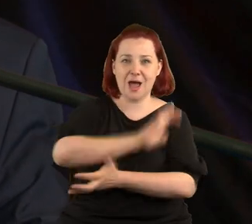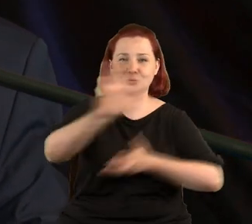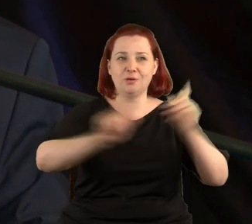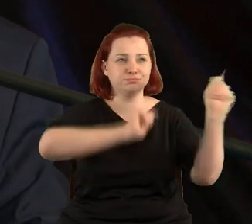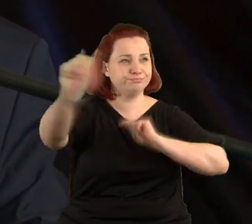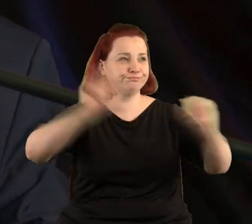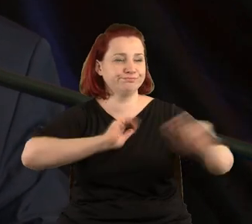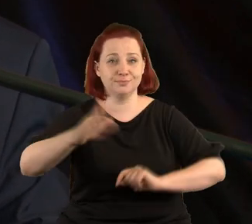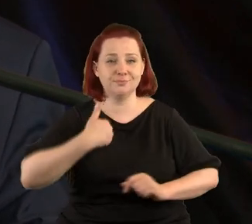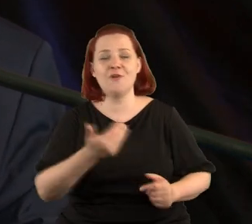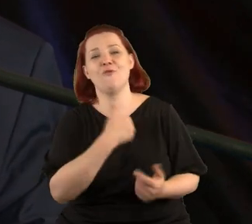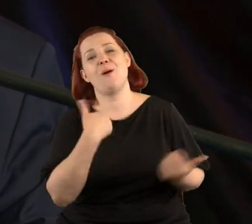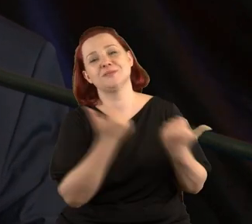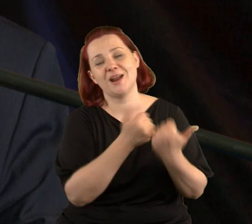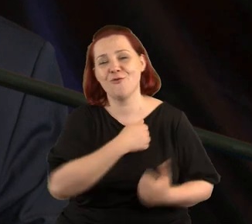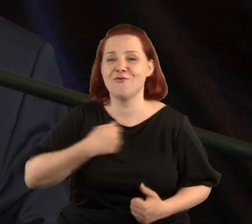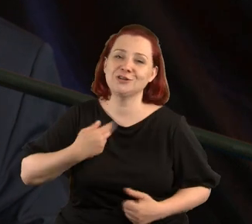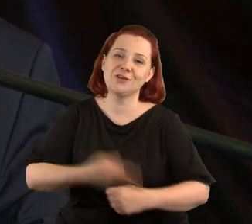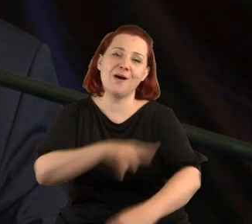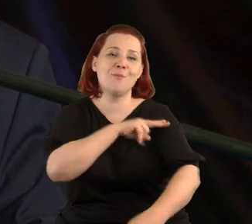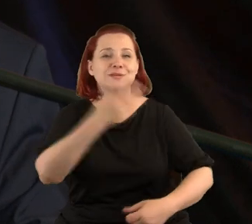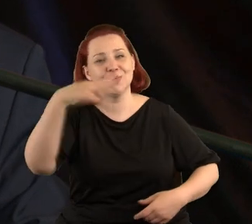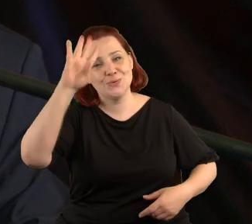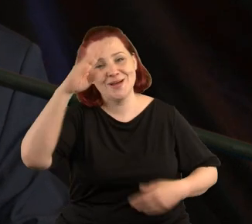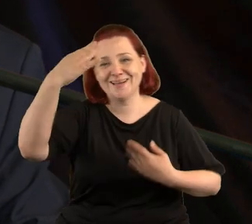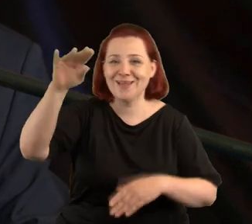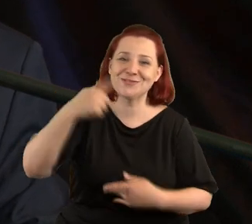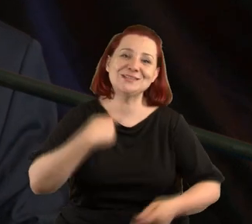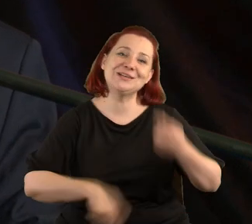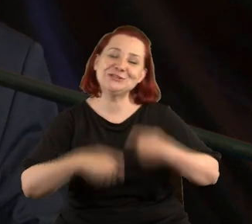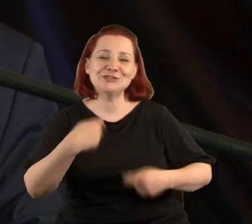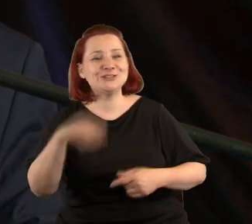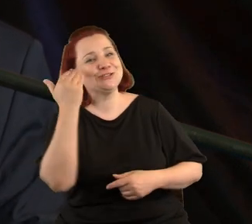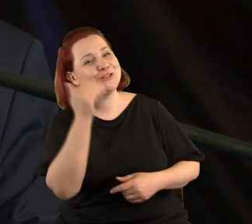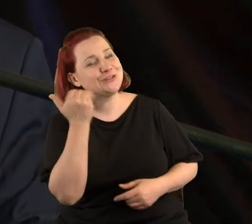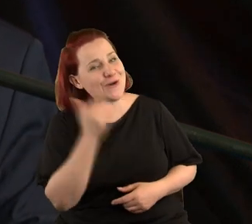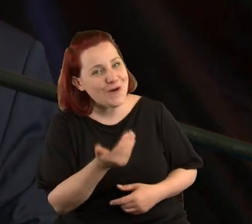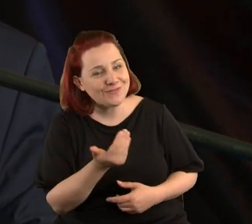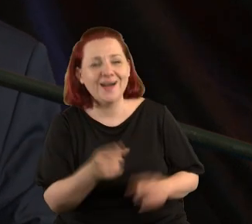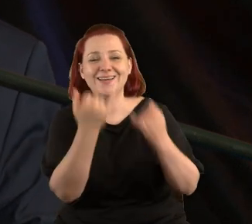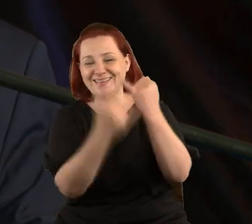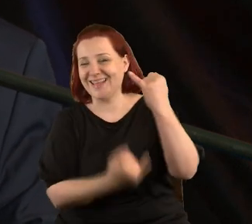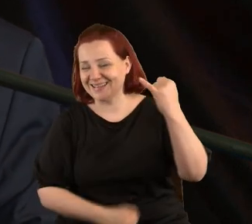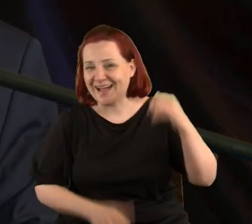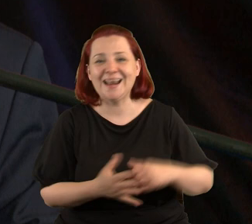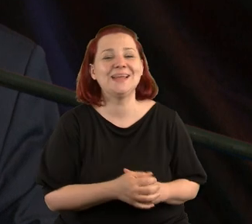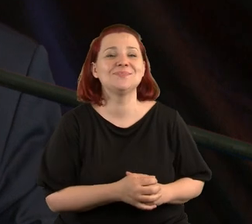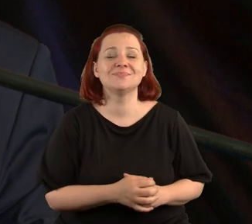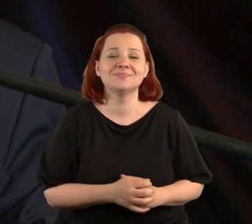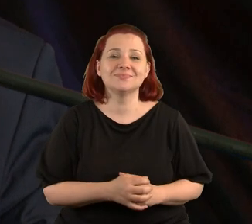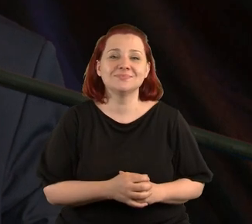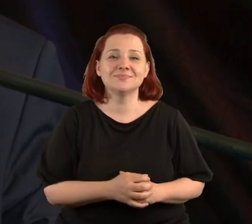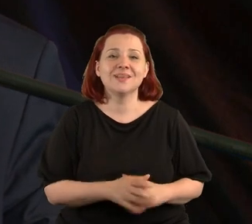Oczywiście w Polsce to Kraków, Warszawa, Poznań, Łódź, Katowice, Szczecin, Częstochowa i tak dalej oraz